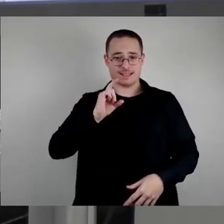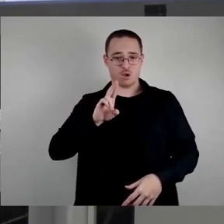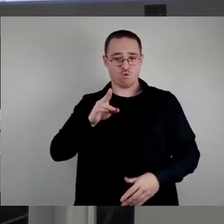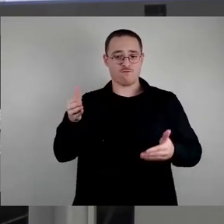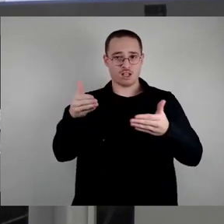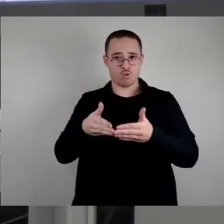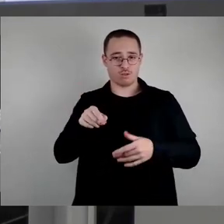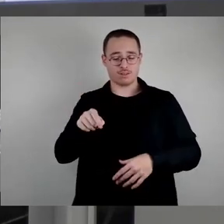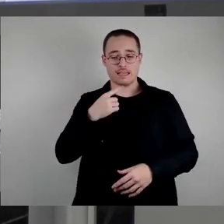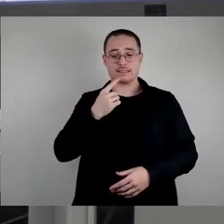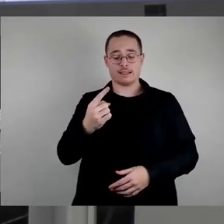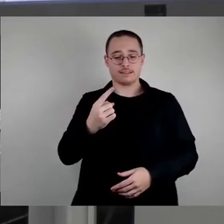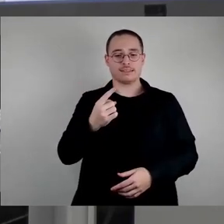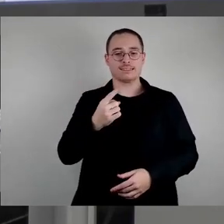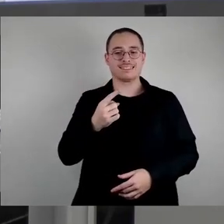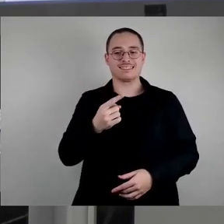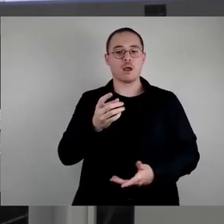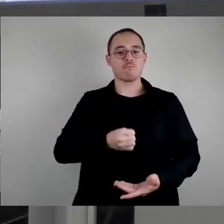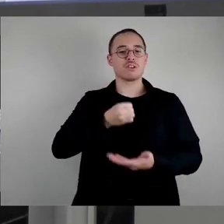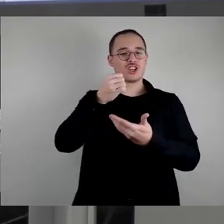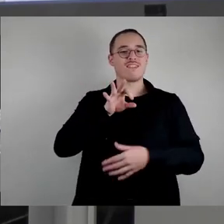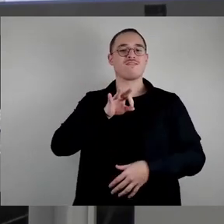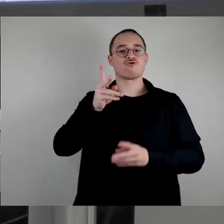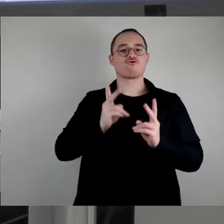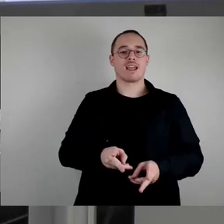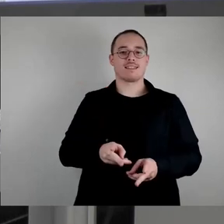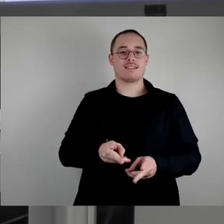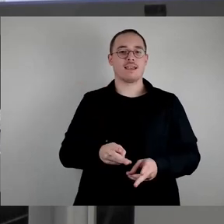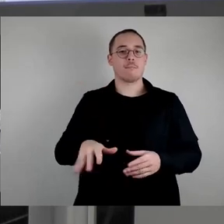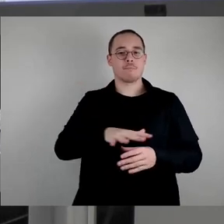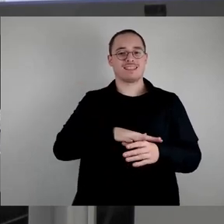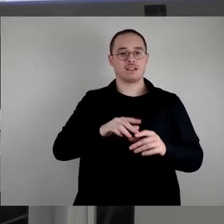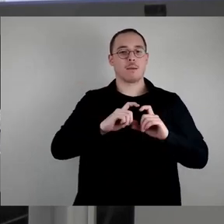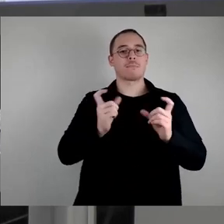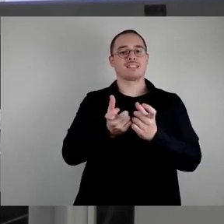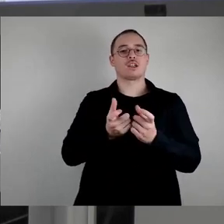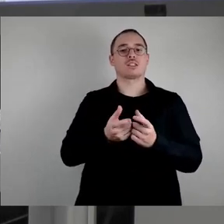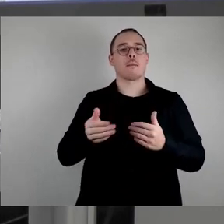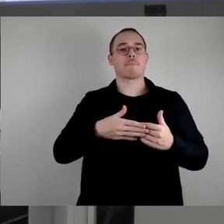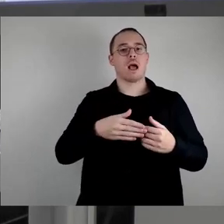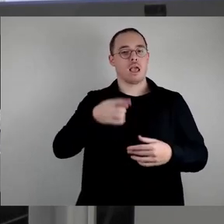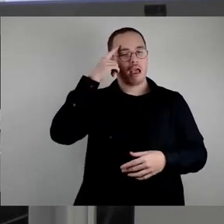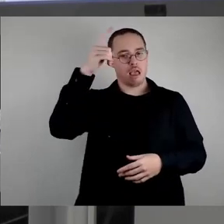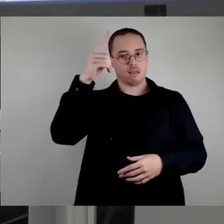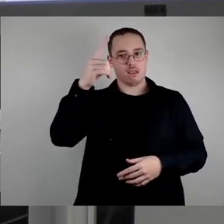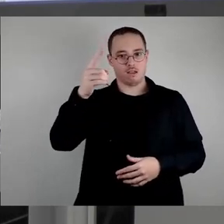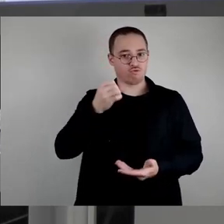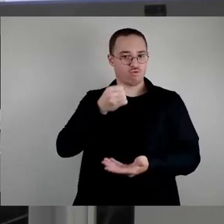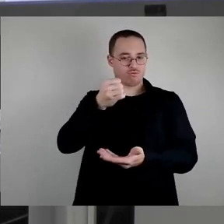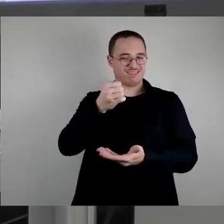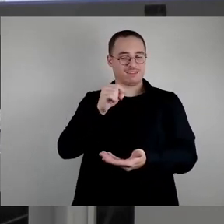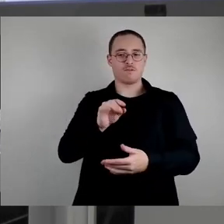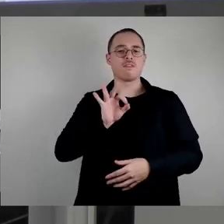Stadtbezirksbeiräte, was sie eigenständig ausgeben können, für Investitionen, für Kleinstprojekte, für die